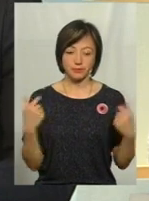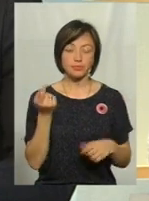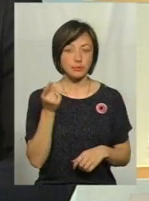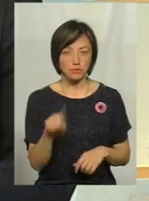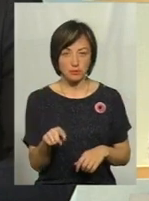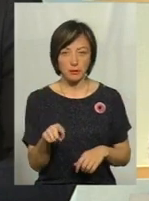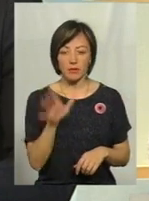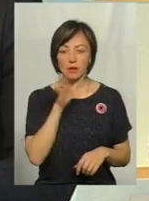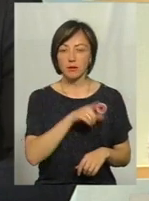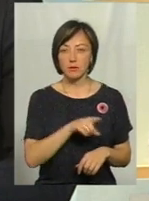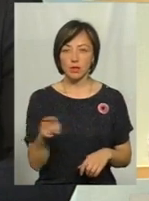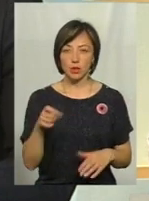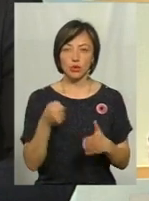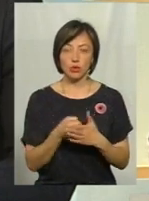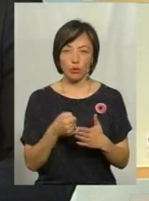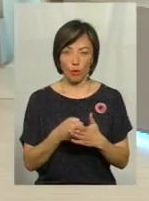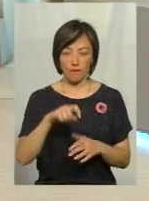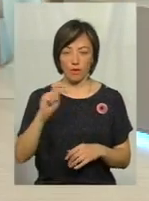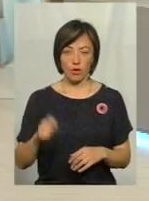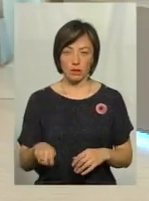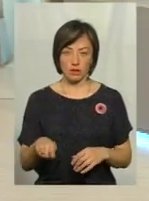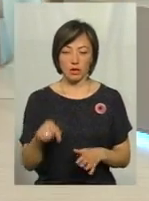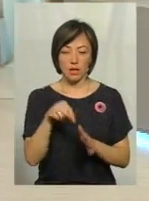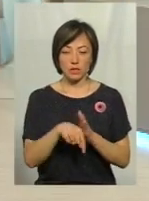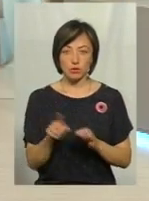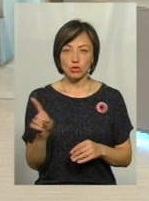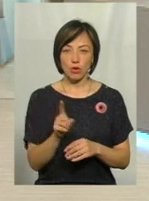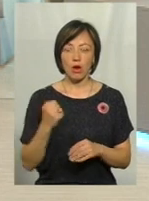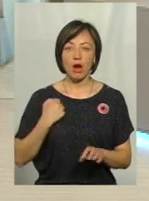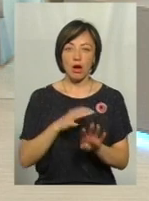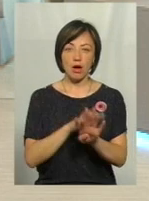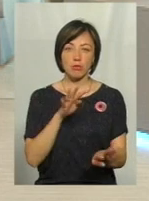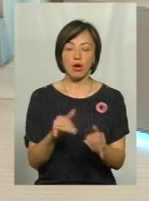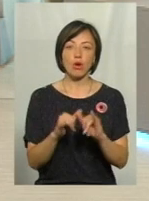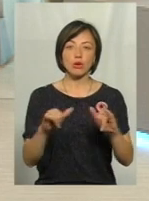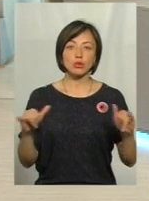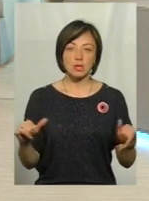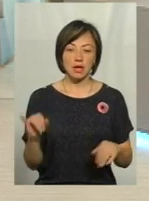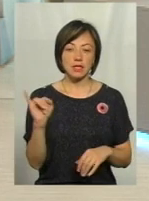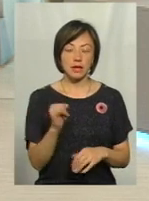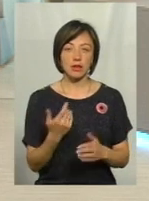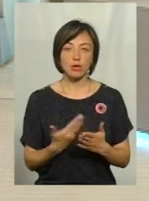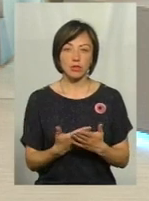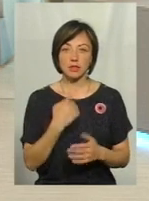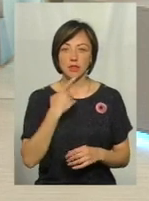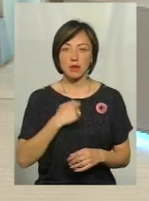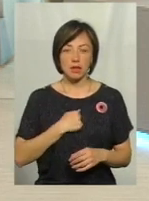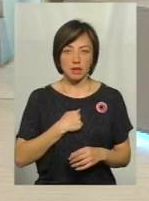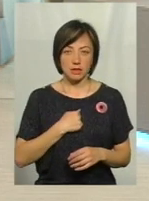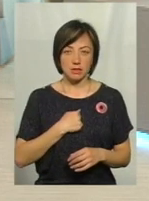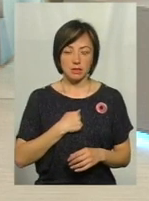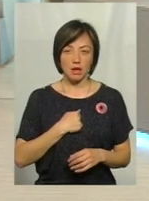то період довоєний характеризується тим, що армія розросталася. І ось радянська